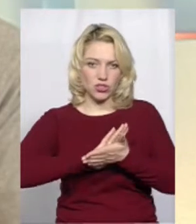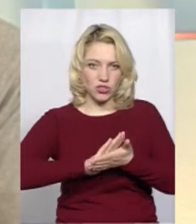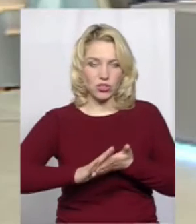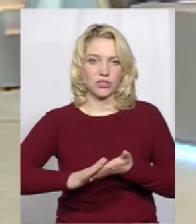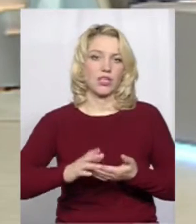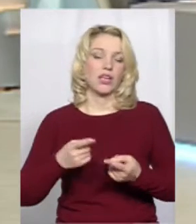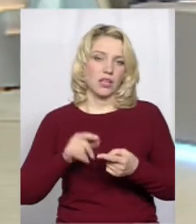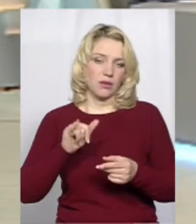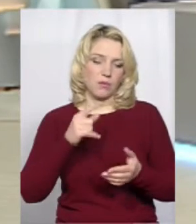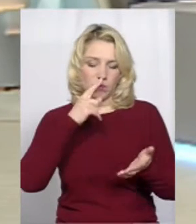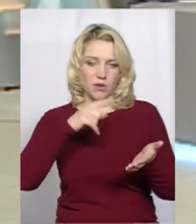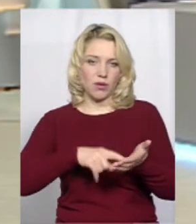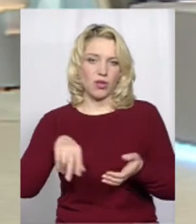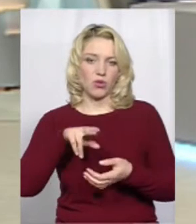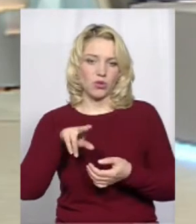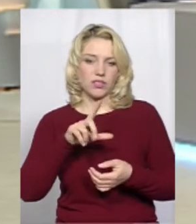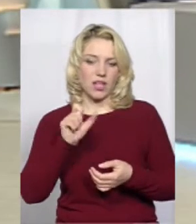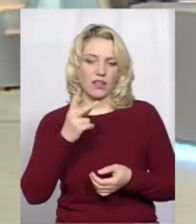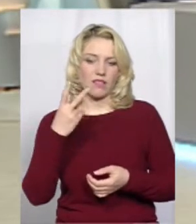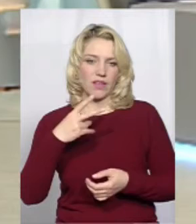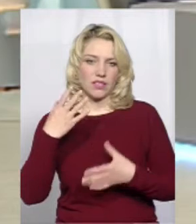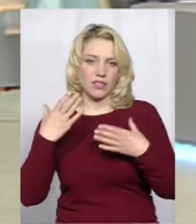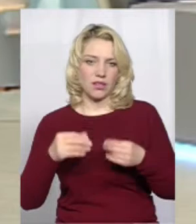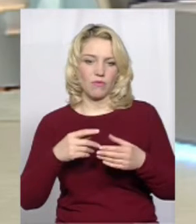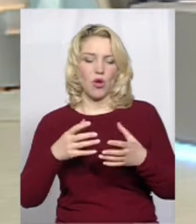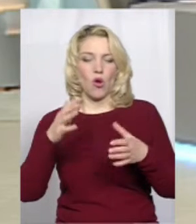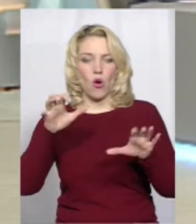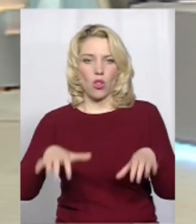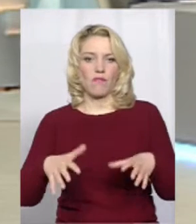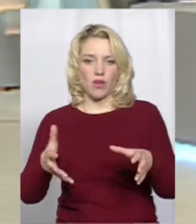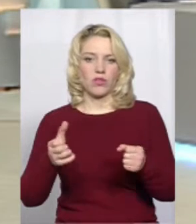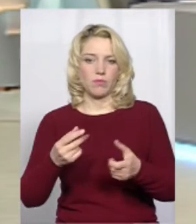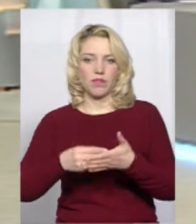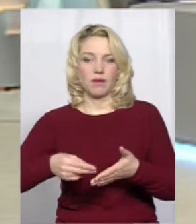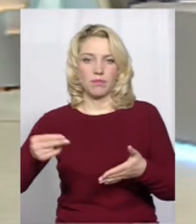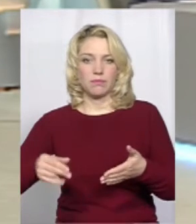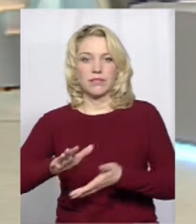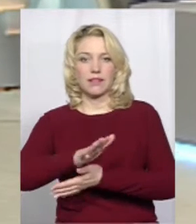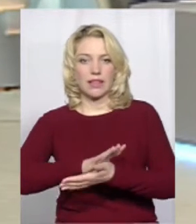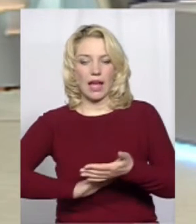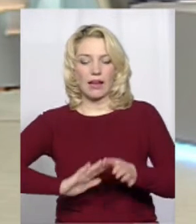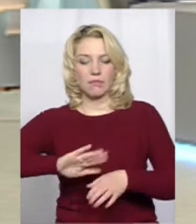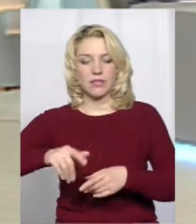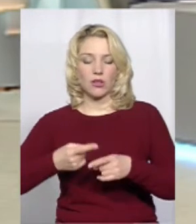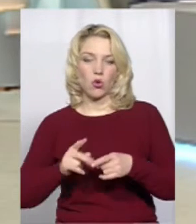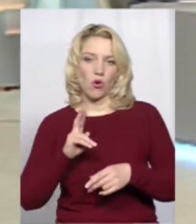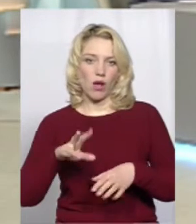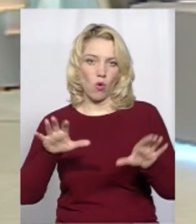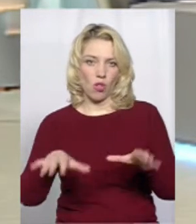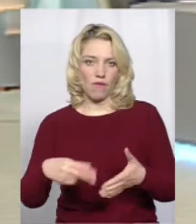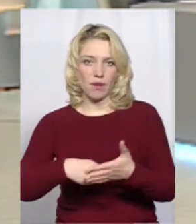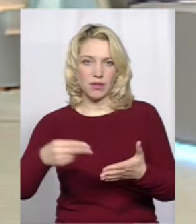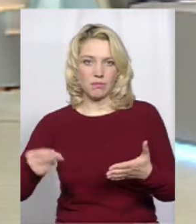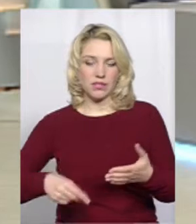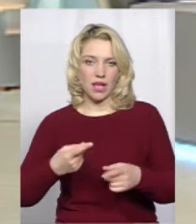десь за днів 20 голова вже отримує його на підпис. Далі, після того, як голова його підписав, воно